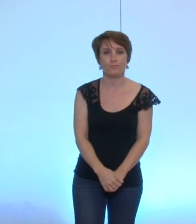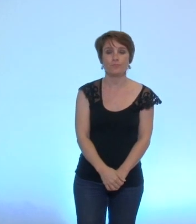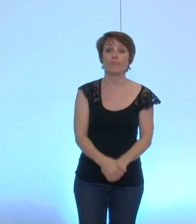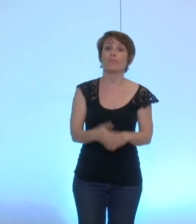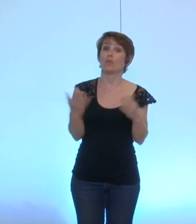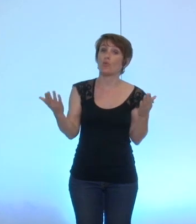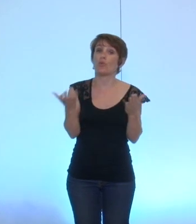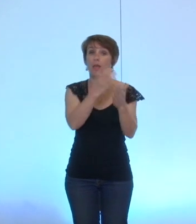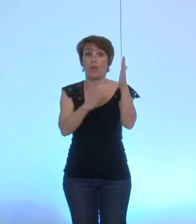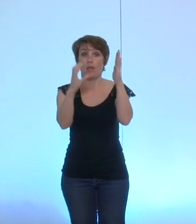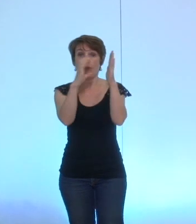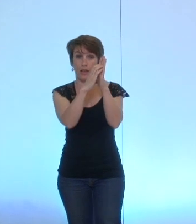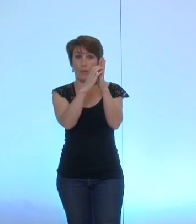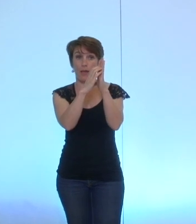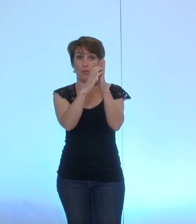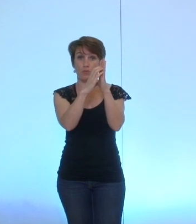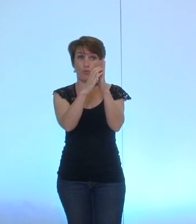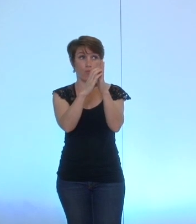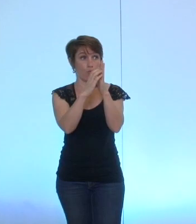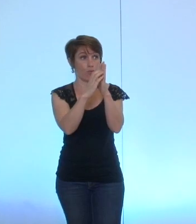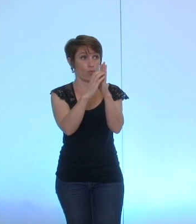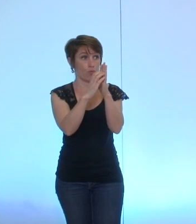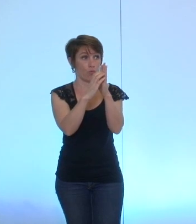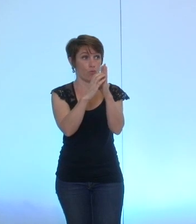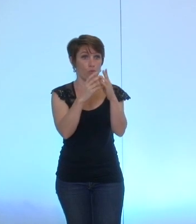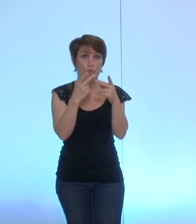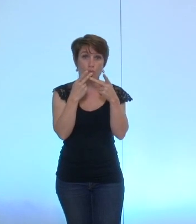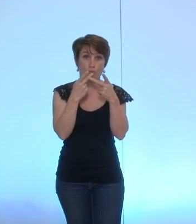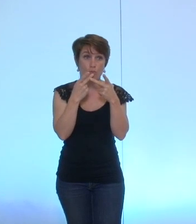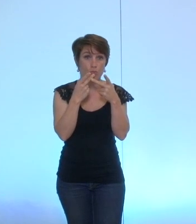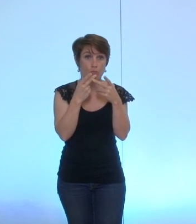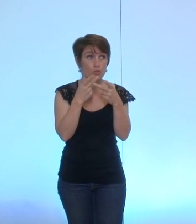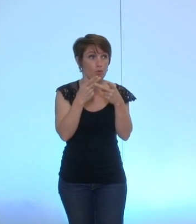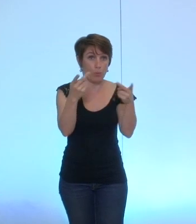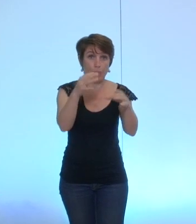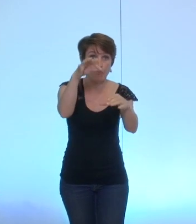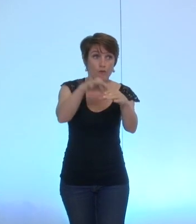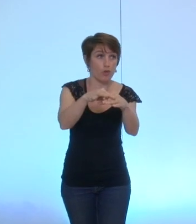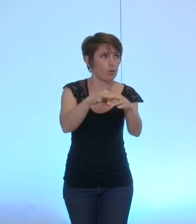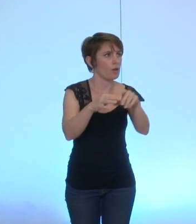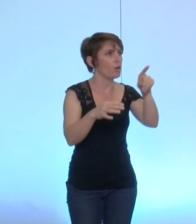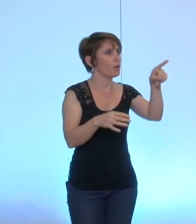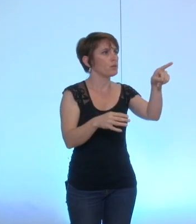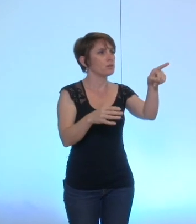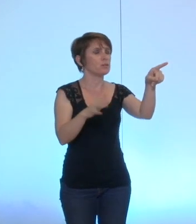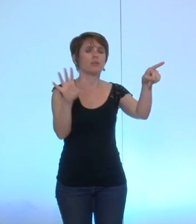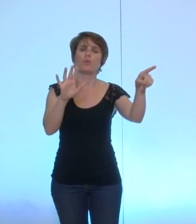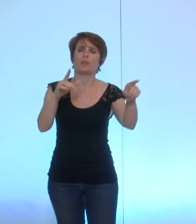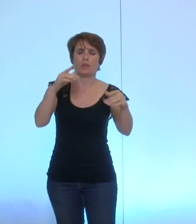délibération c'est une explication de vote parce que monsieur Bron oui explication de vote personnel